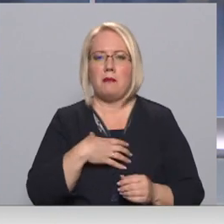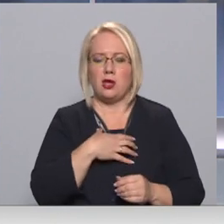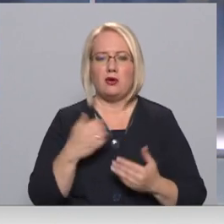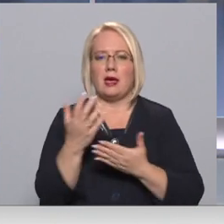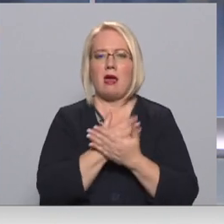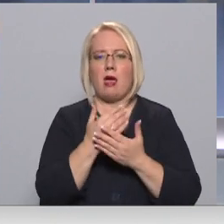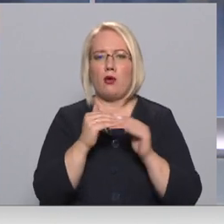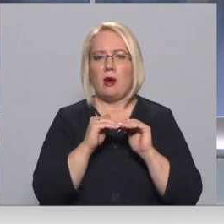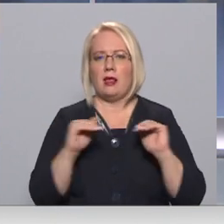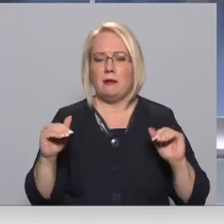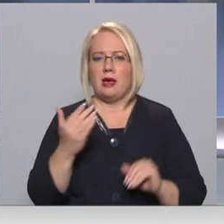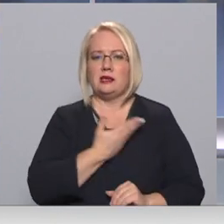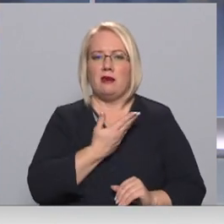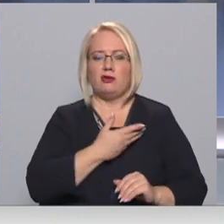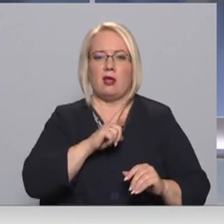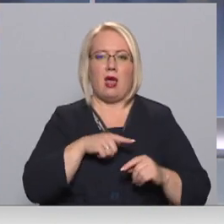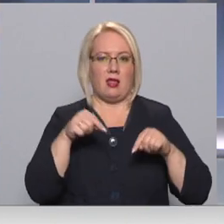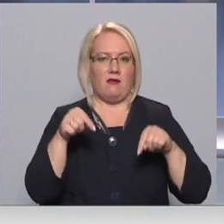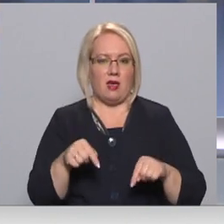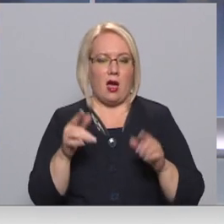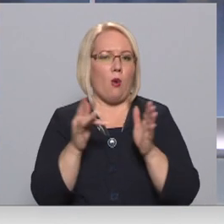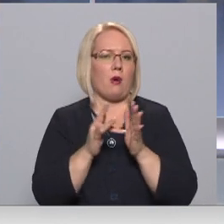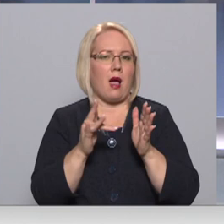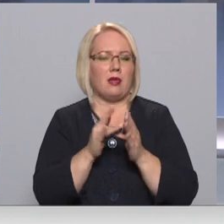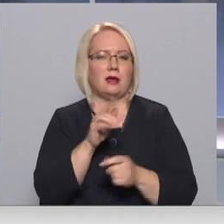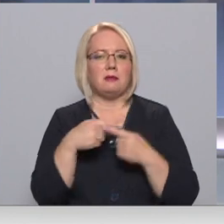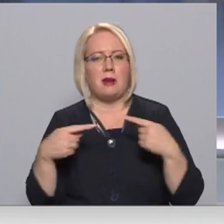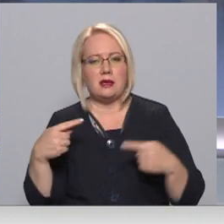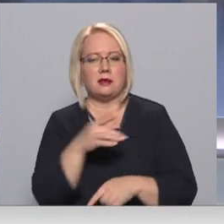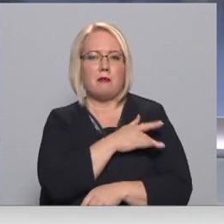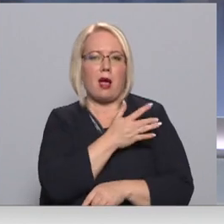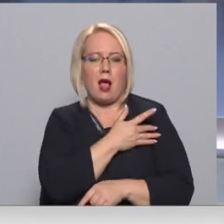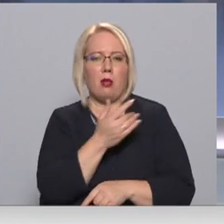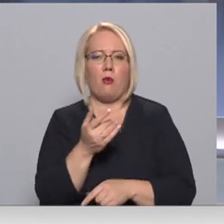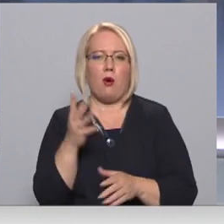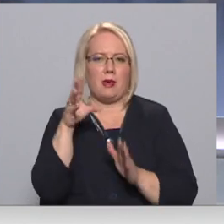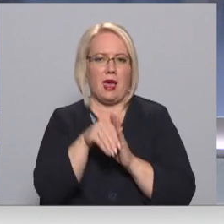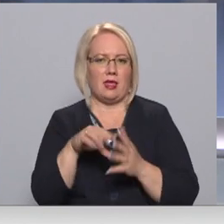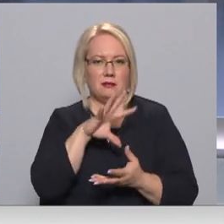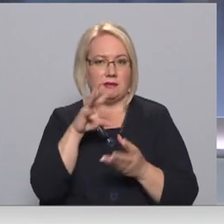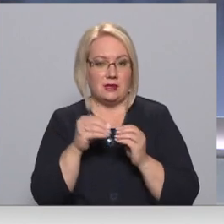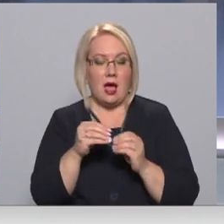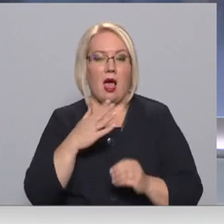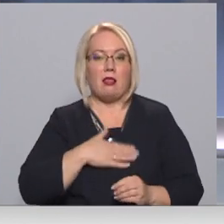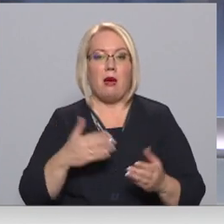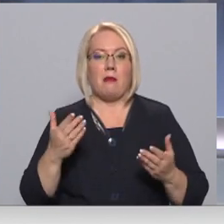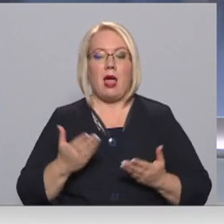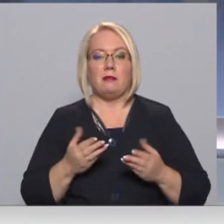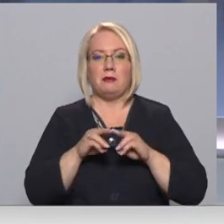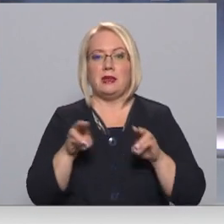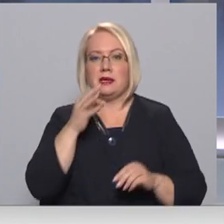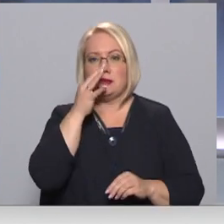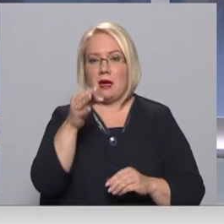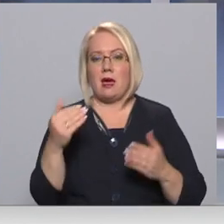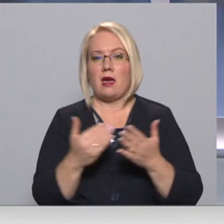ienākumu līmenis dzīvošanai Latvijā, un kādas preces un pakalpojumi grozā ietilpst. Labklājības ministrijā uzsver. Jaunais